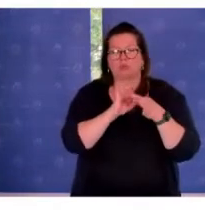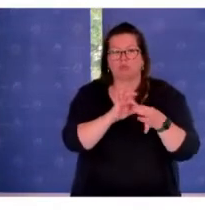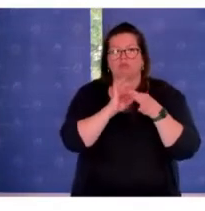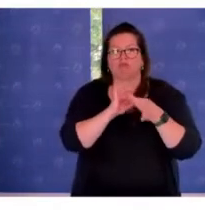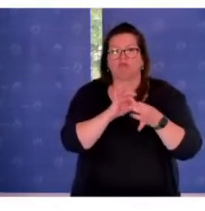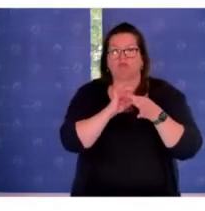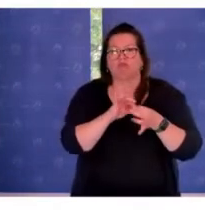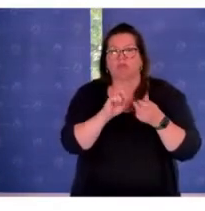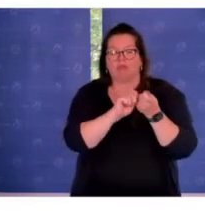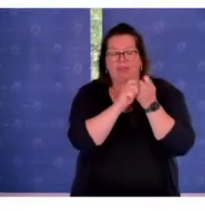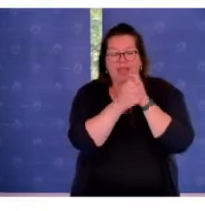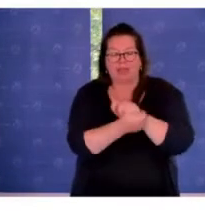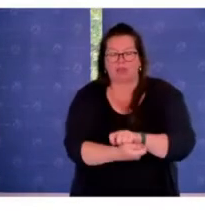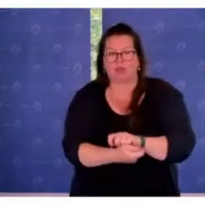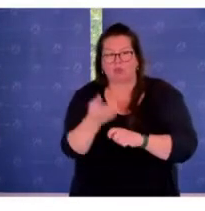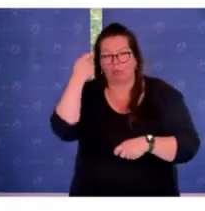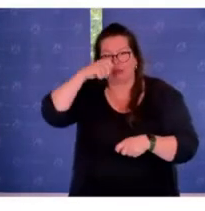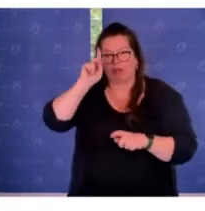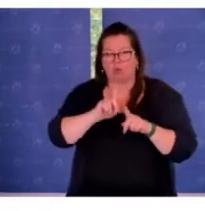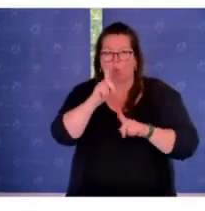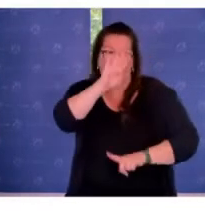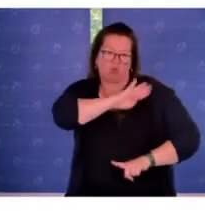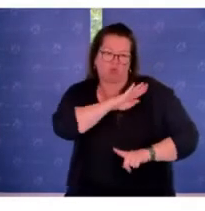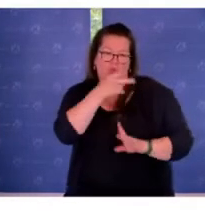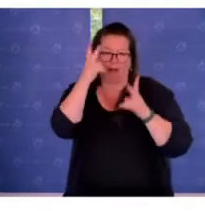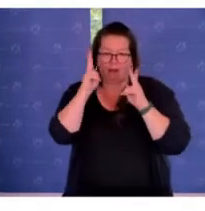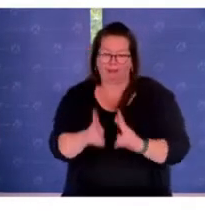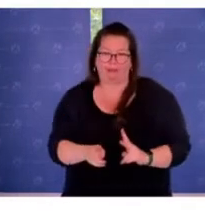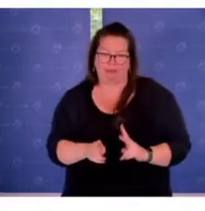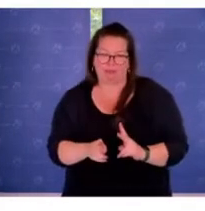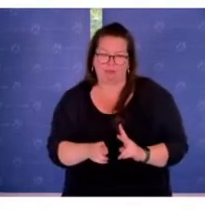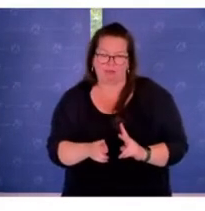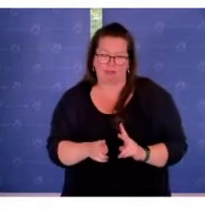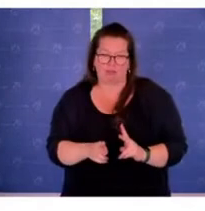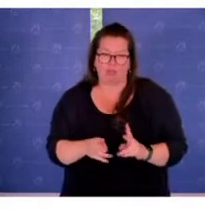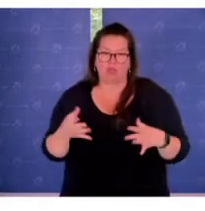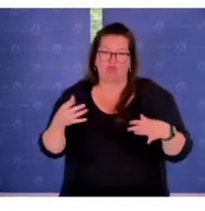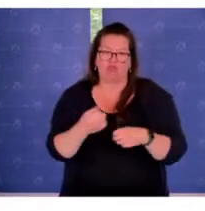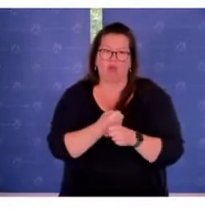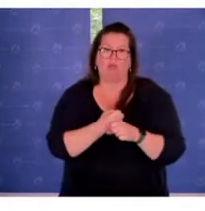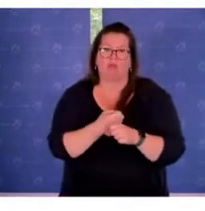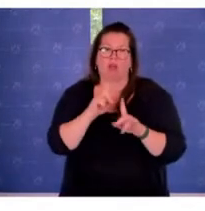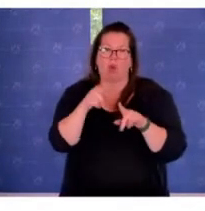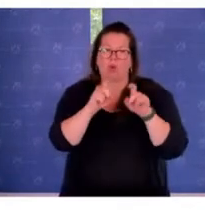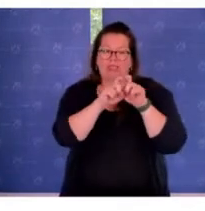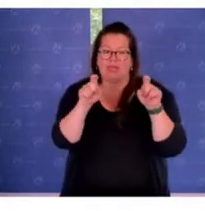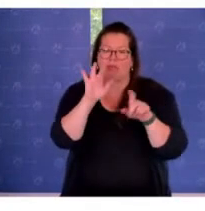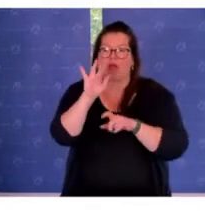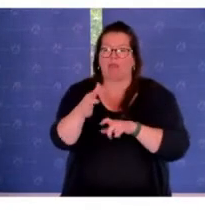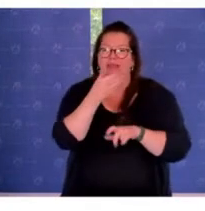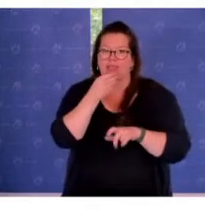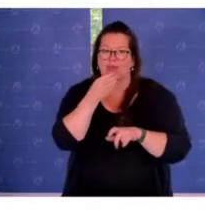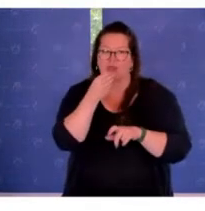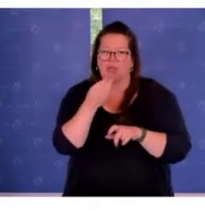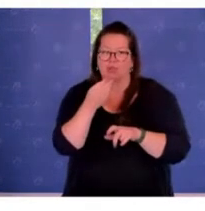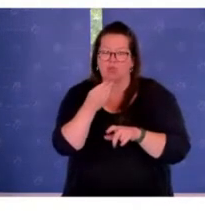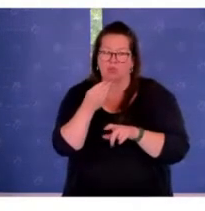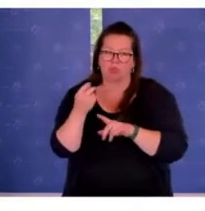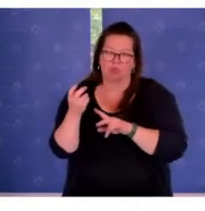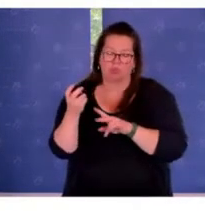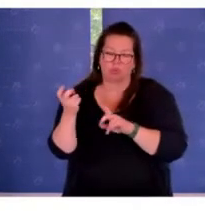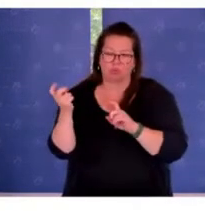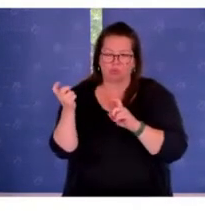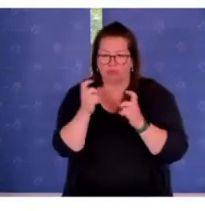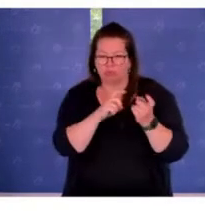Änderung des Berliner Hochschulrechts mittlerweile geschafft, dass da auch das Thema Antisemitismus und Auseinandersetzung mit